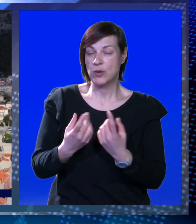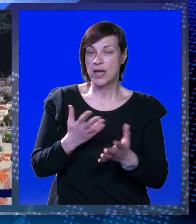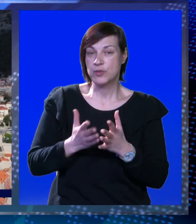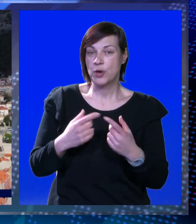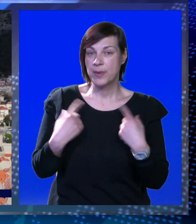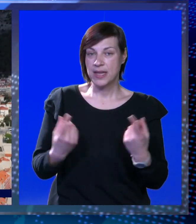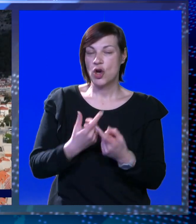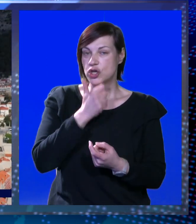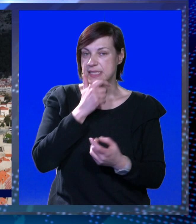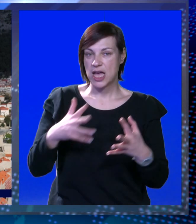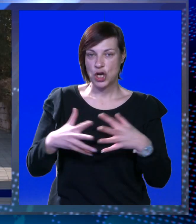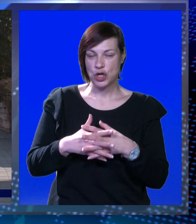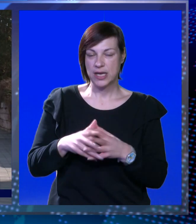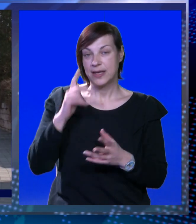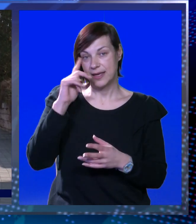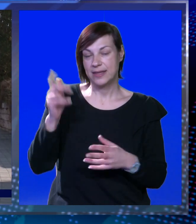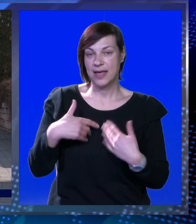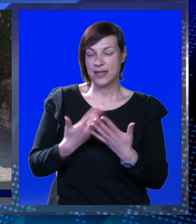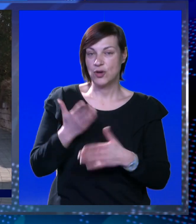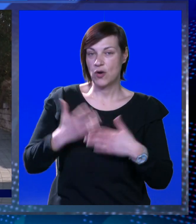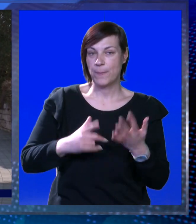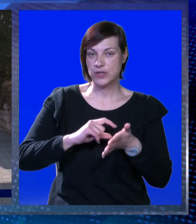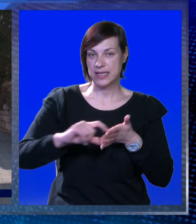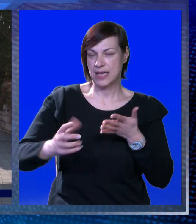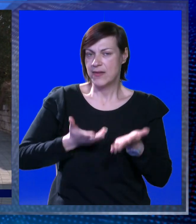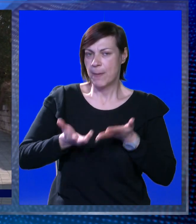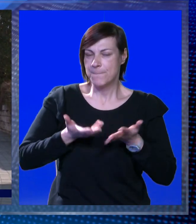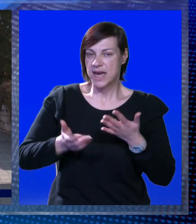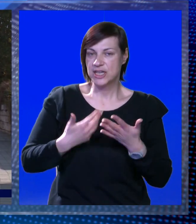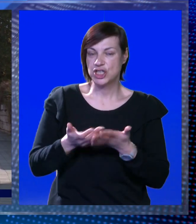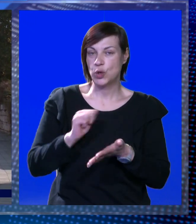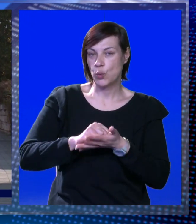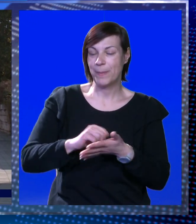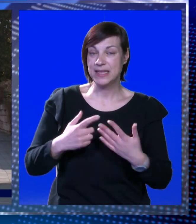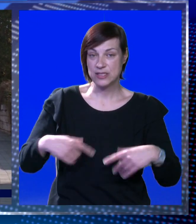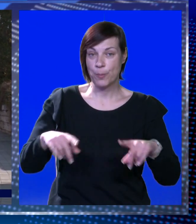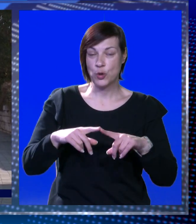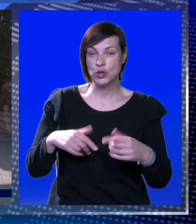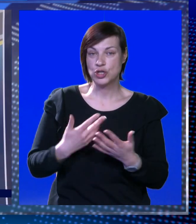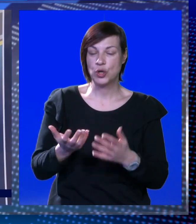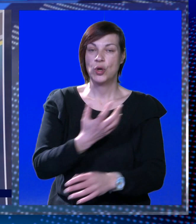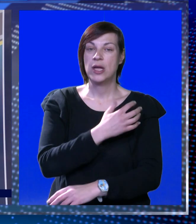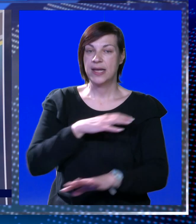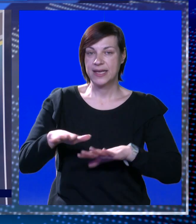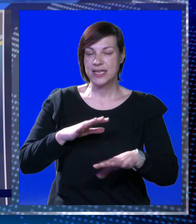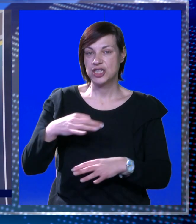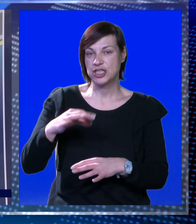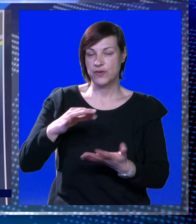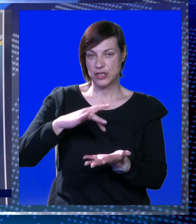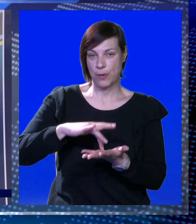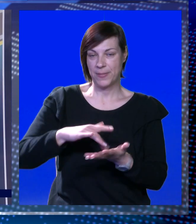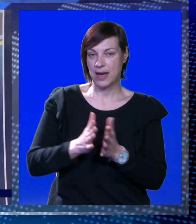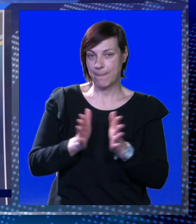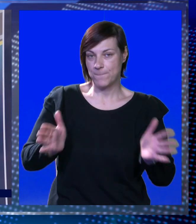regulaciju prometa oko spomeničke jezgre. Ideja je to koja je posljednjih tjedana digla veliku prašinu u medijskom prostoru. Građani će ovisno o